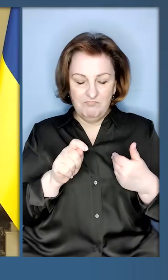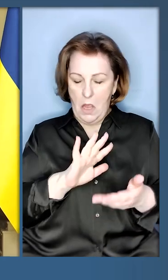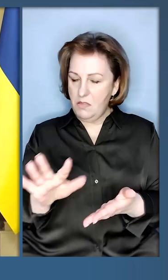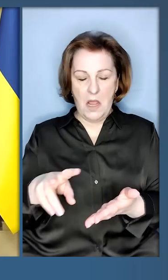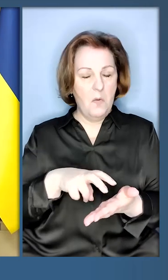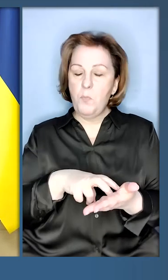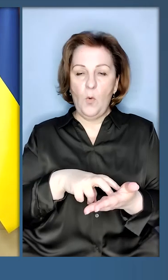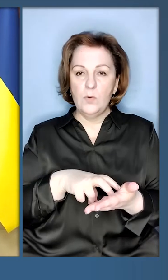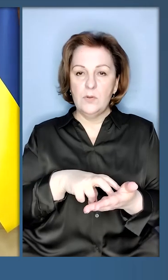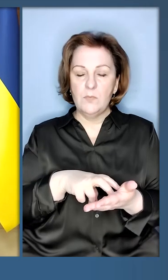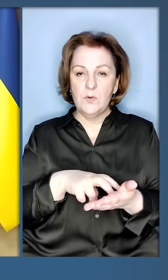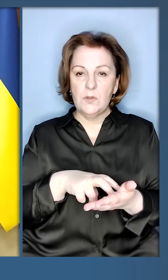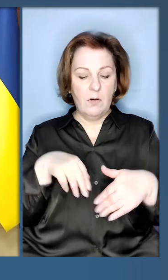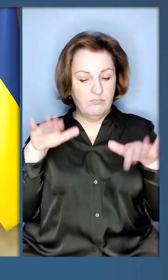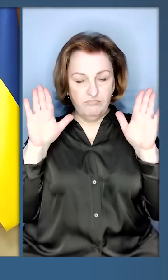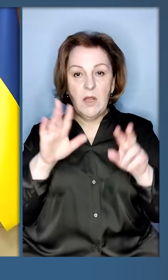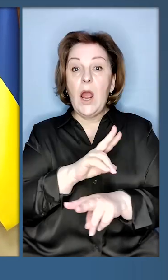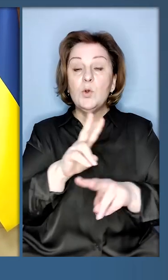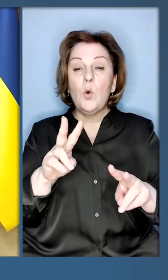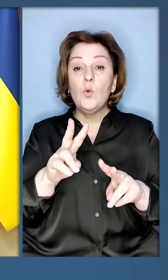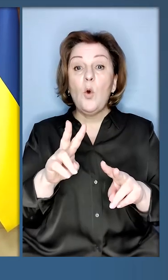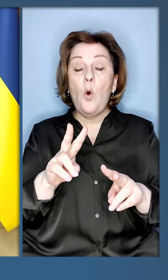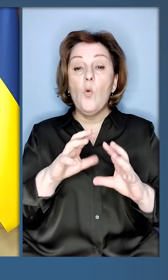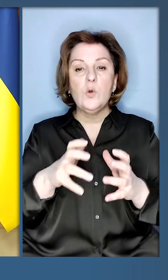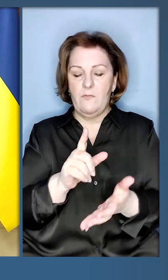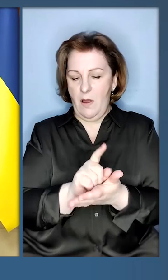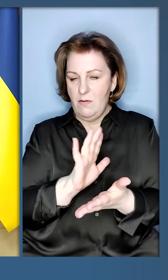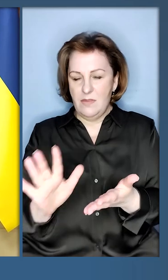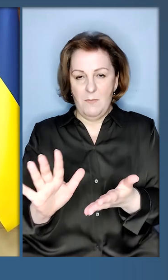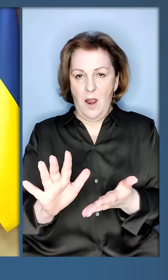і ніхто у світі не має боятися.